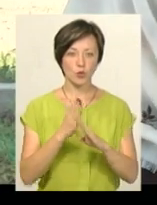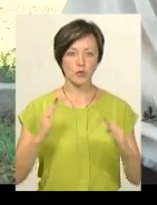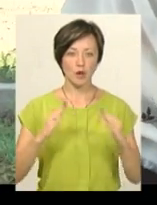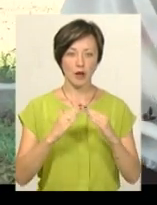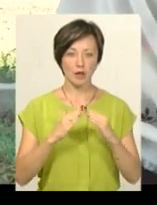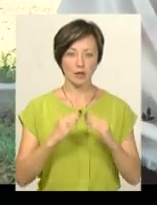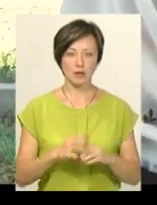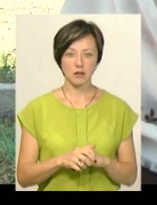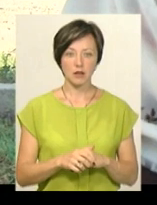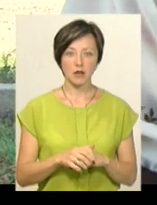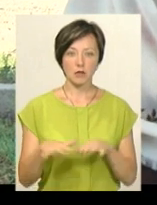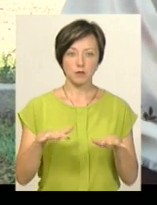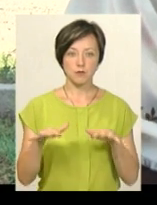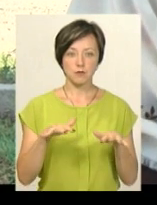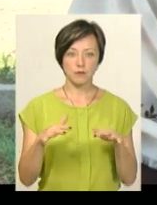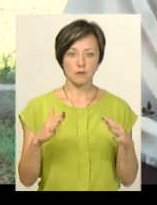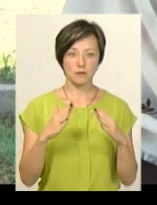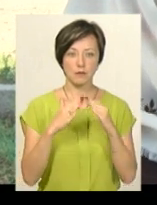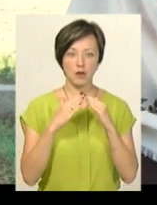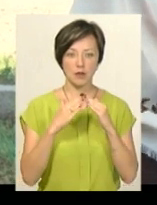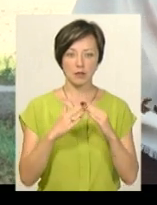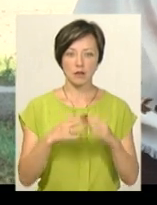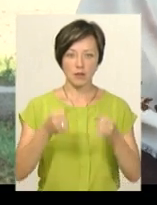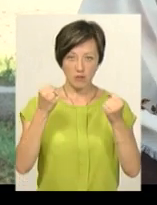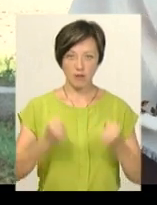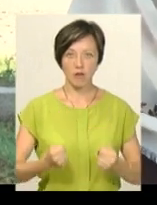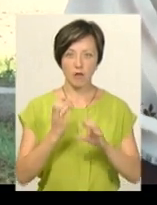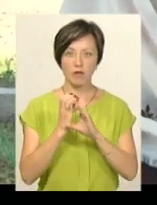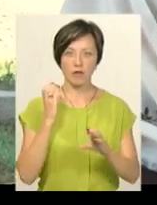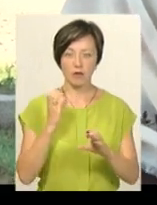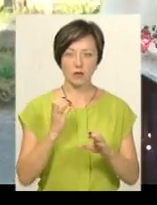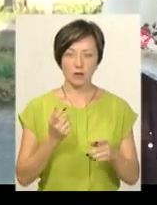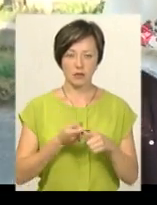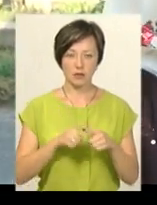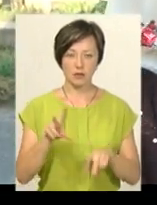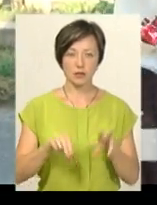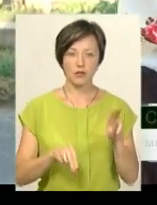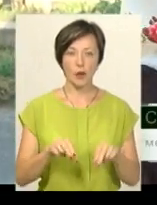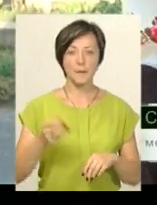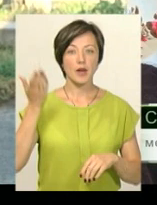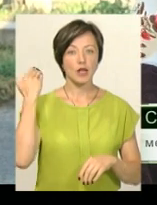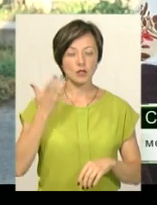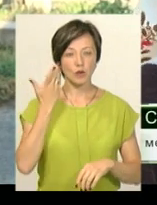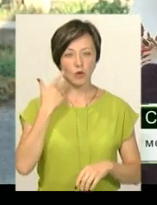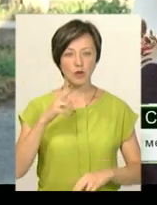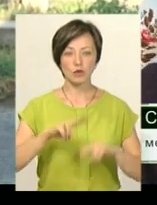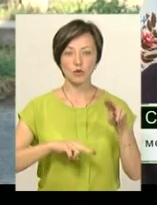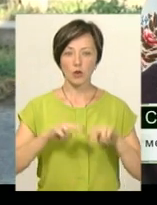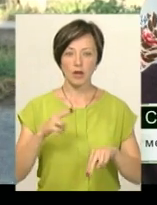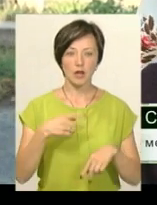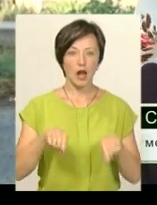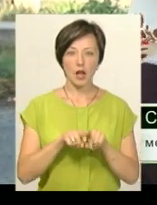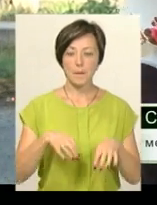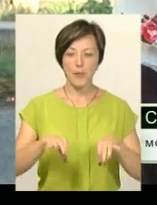Тут всі охота ходять, які йдуть ці тяжелі. Це ж вагони йдуть, це ж не машини вагони. Ще перше, як ми строїлися, такі машини не